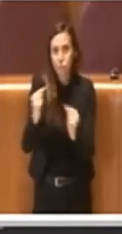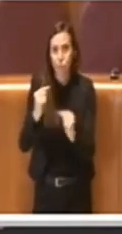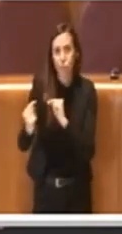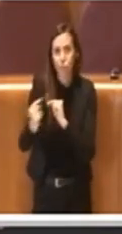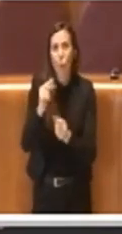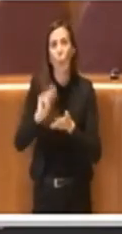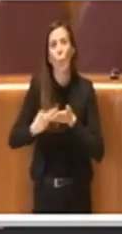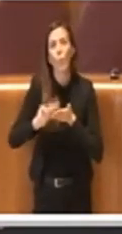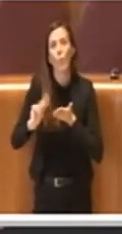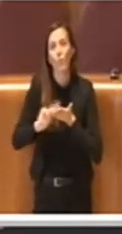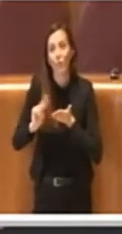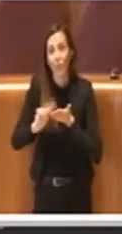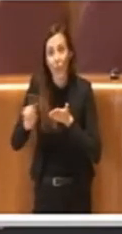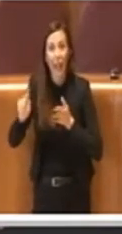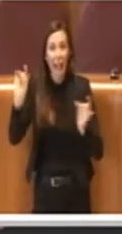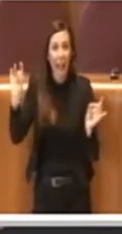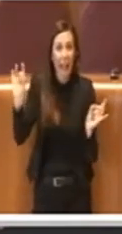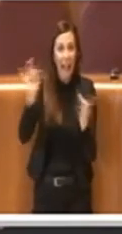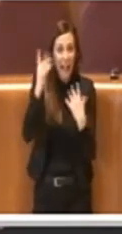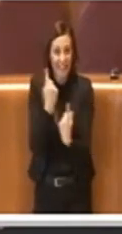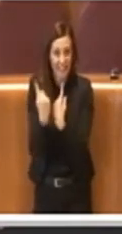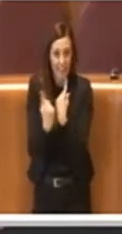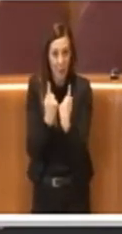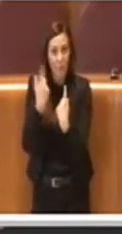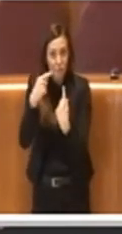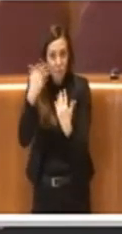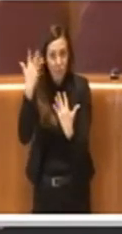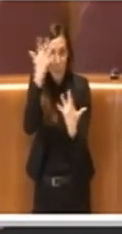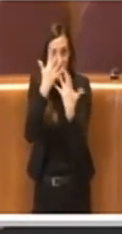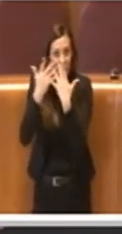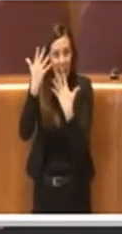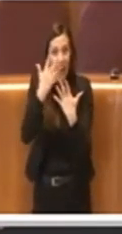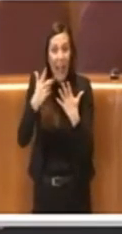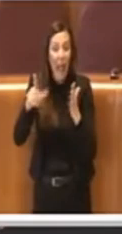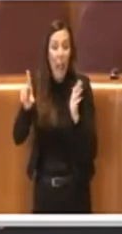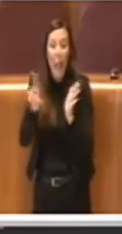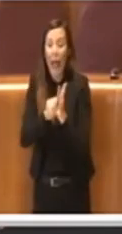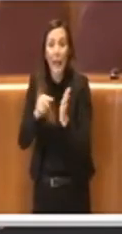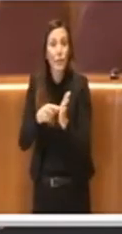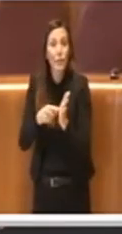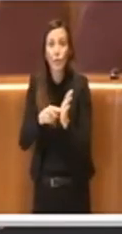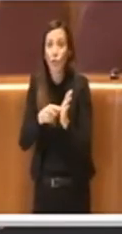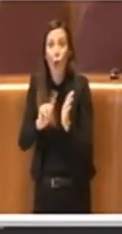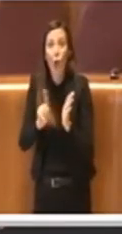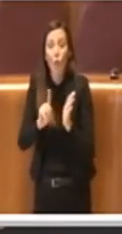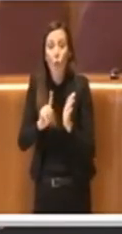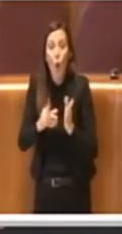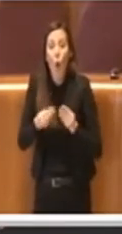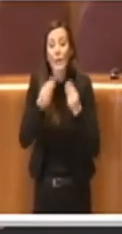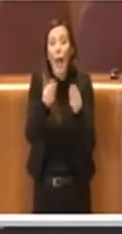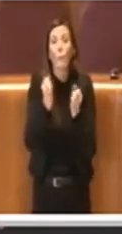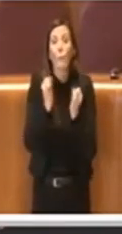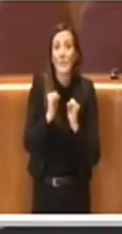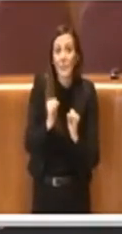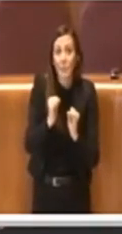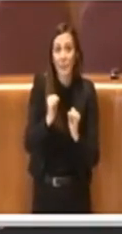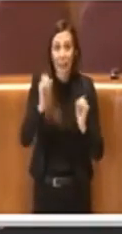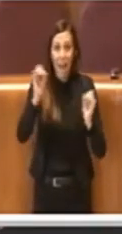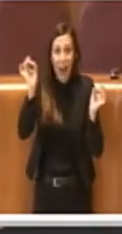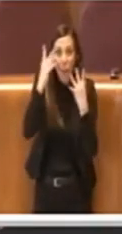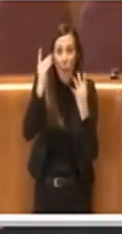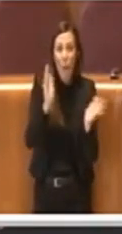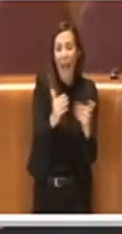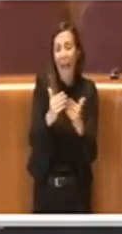e in alcuni casi anche ai pareri che evidentemente la legge non permette ad alcune categorie come l'artigianato alimentare